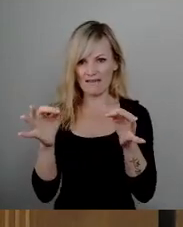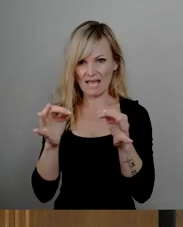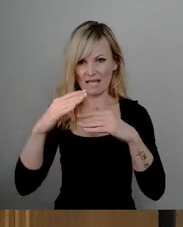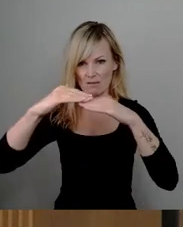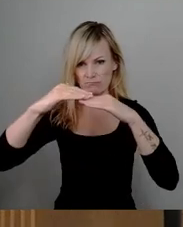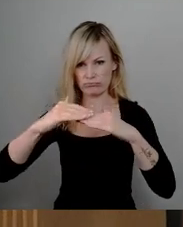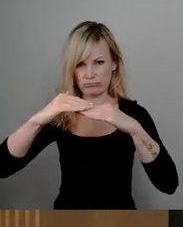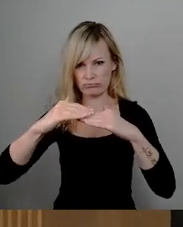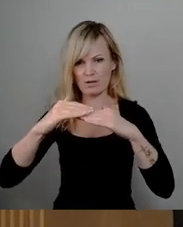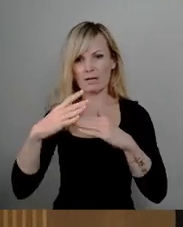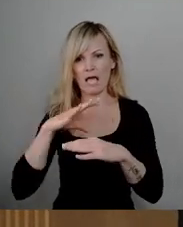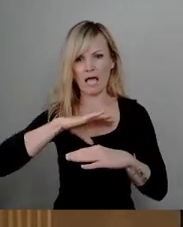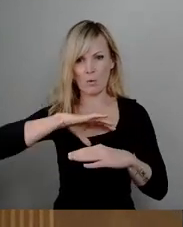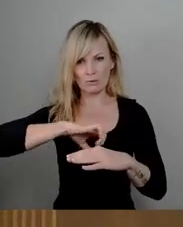muss.